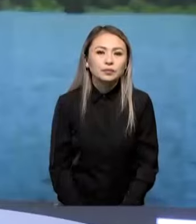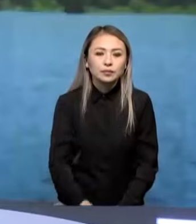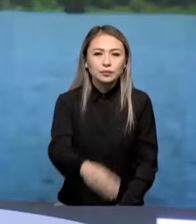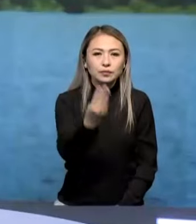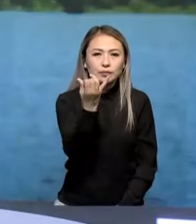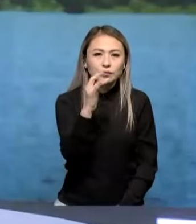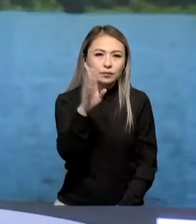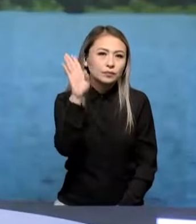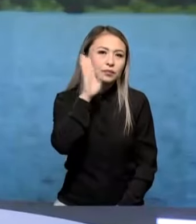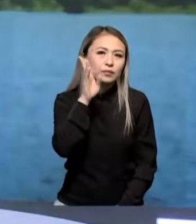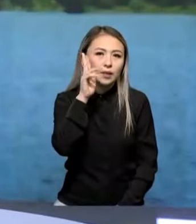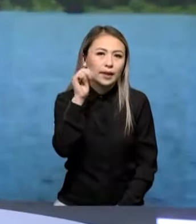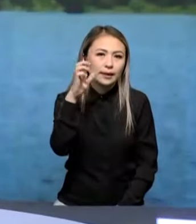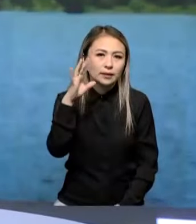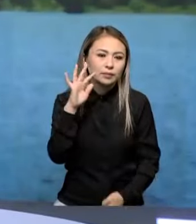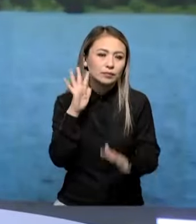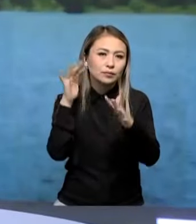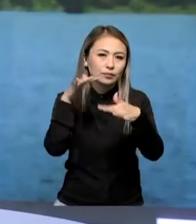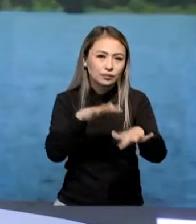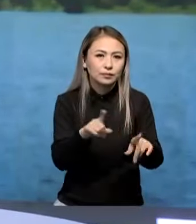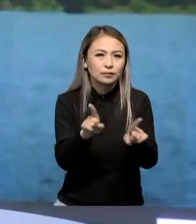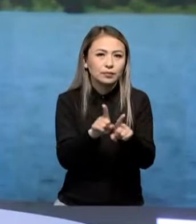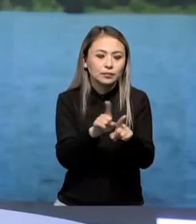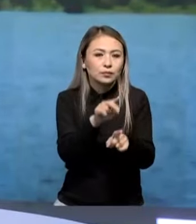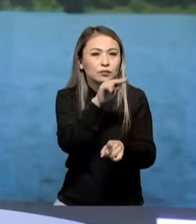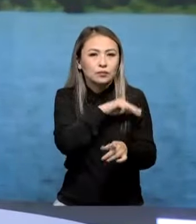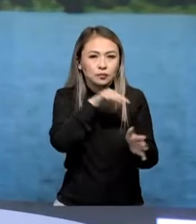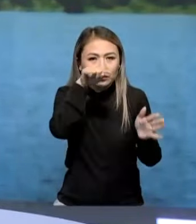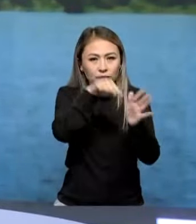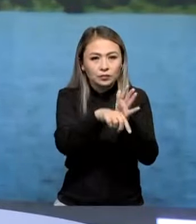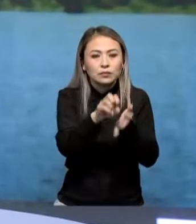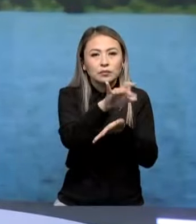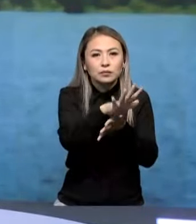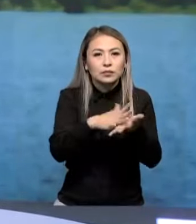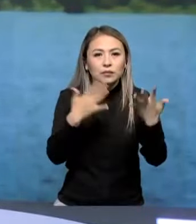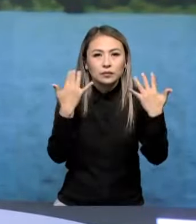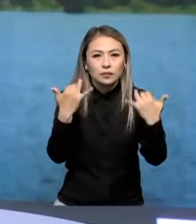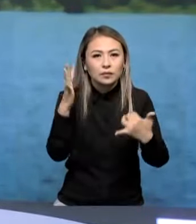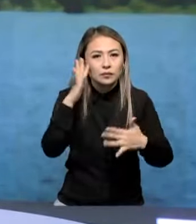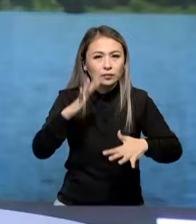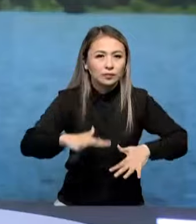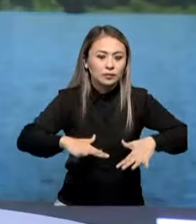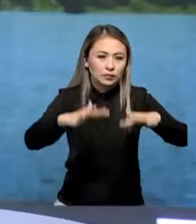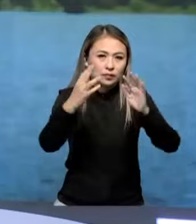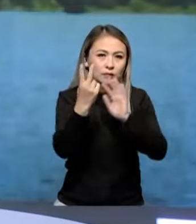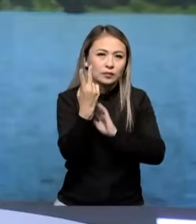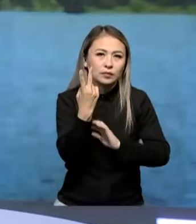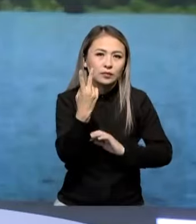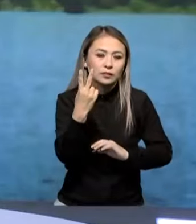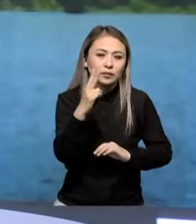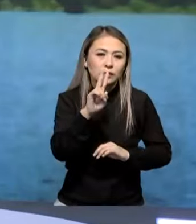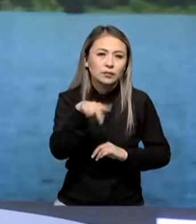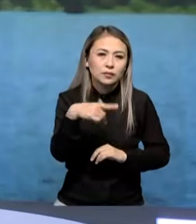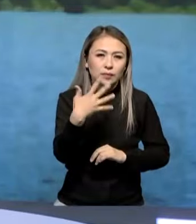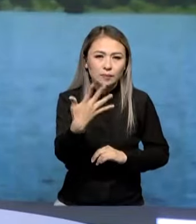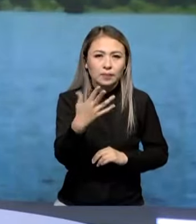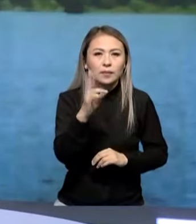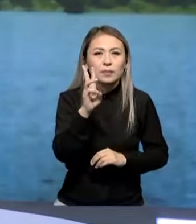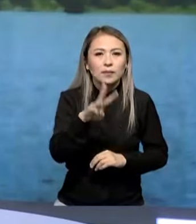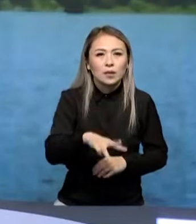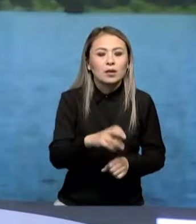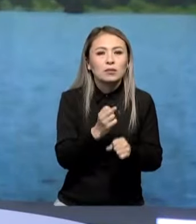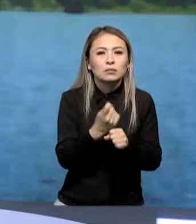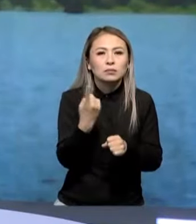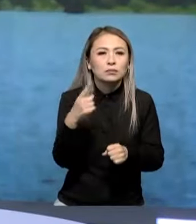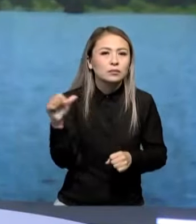Жайық өзенінің қаспи тенізіне құяр жерін тереңдету жұмыстары жалғасып жатырым. Қазір өзен арнасының екі жарым шақырмы бір